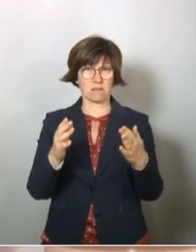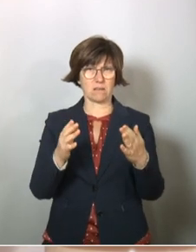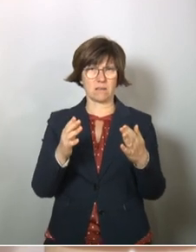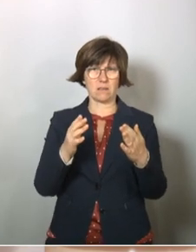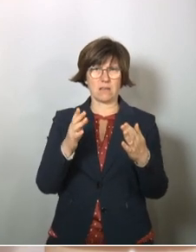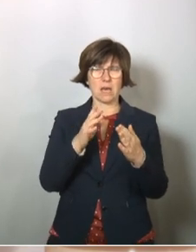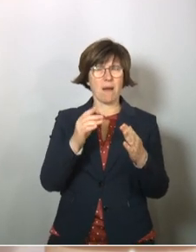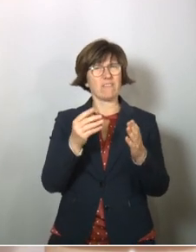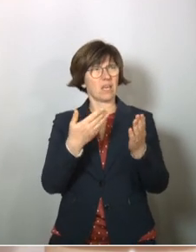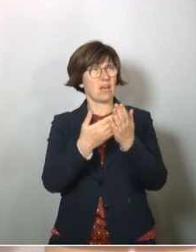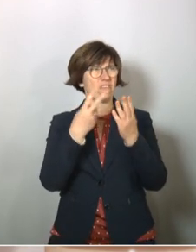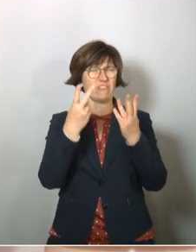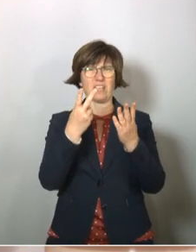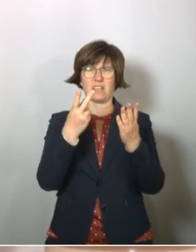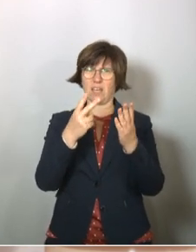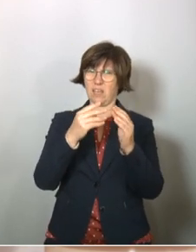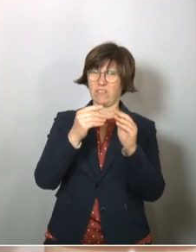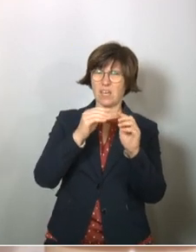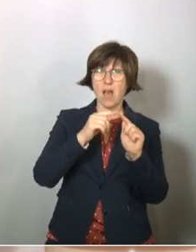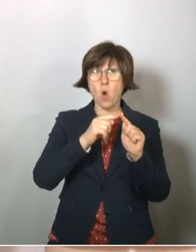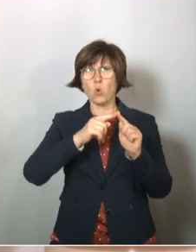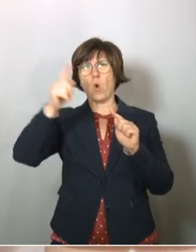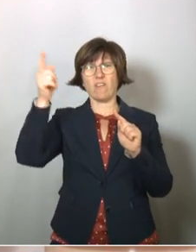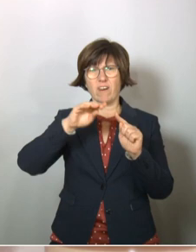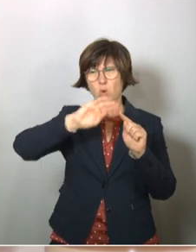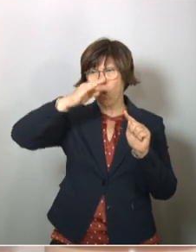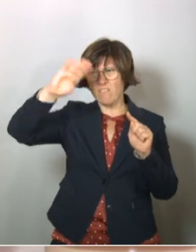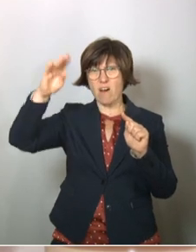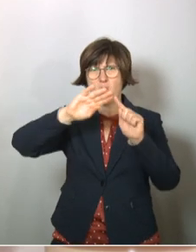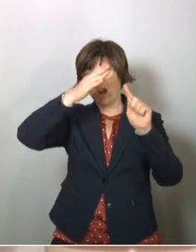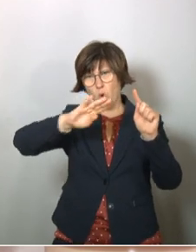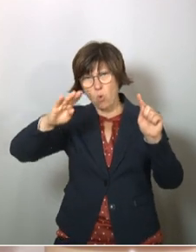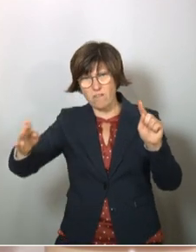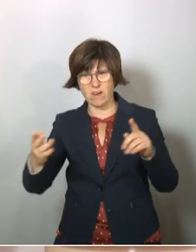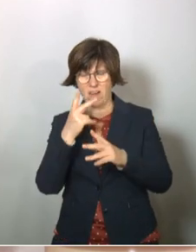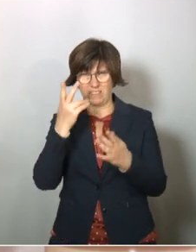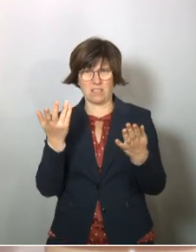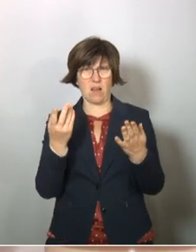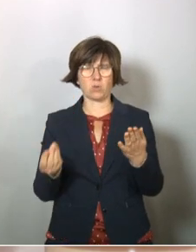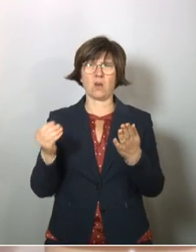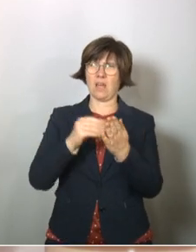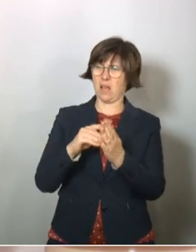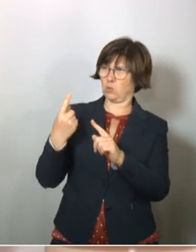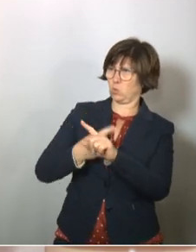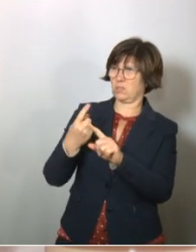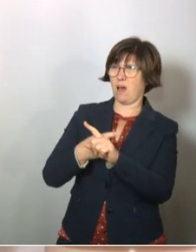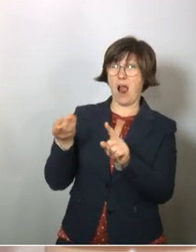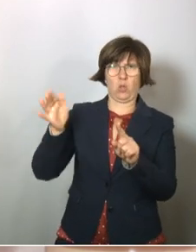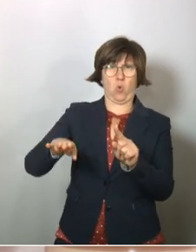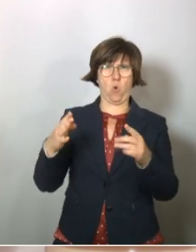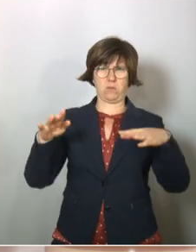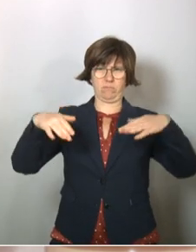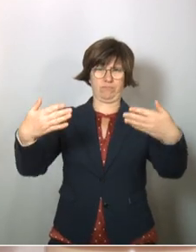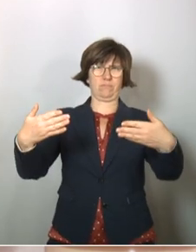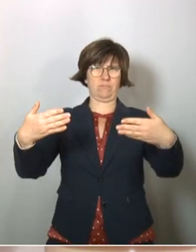zu stellen, so mit steigenden Kurven oder abflachenden Kurven und dann daneben die Zahl der Toten.